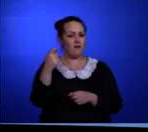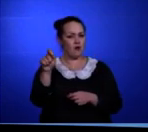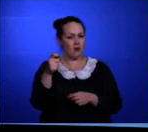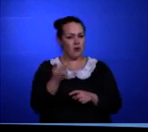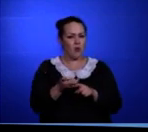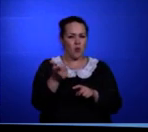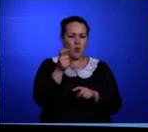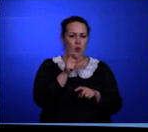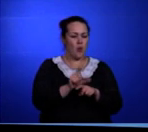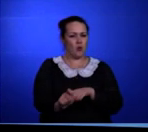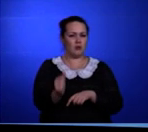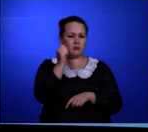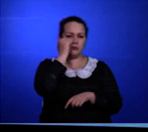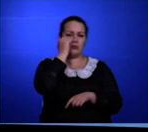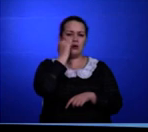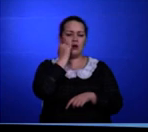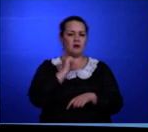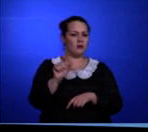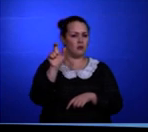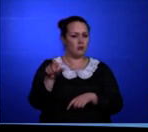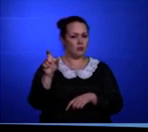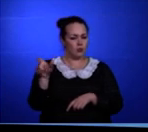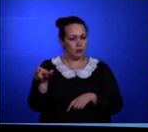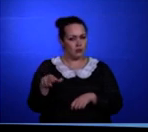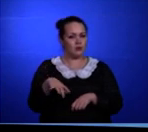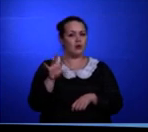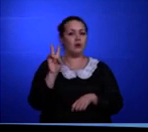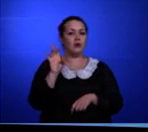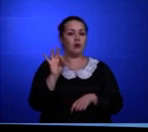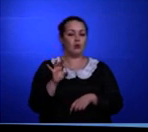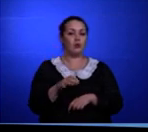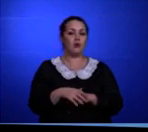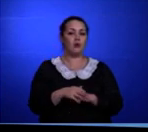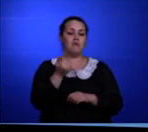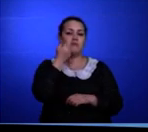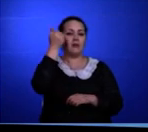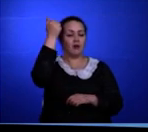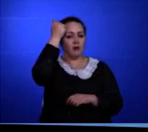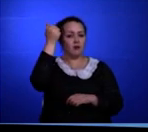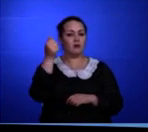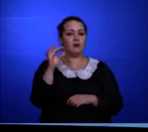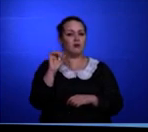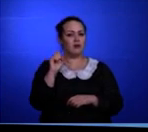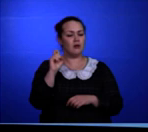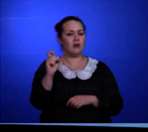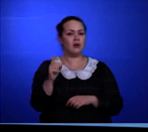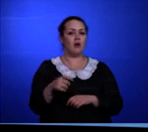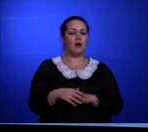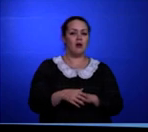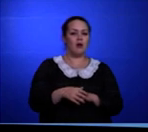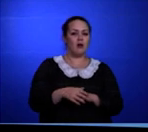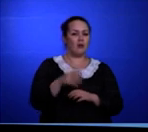пожилые люди. Но именно благодаря их невероятному подвигу